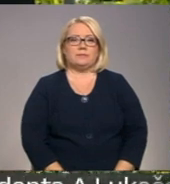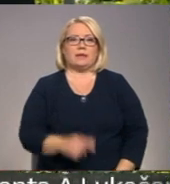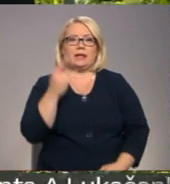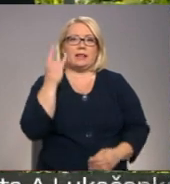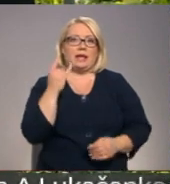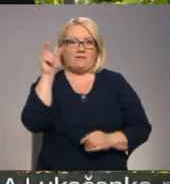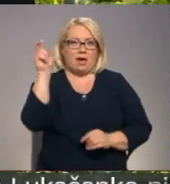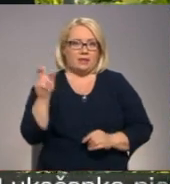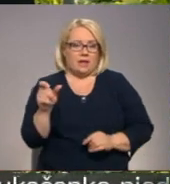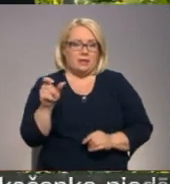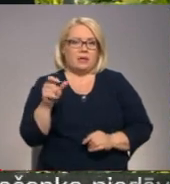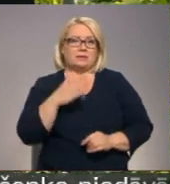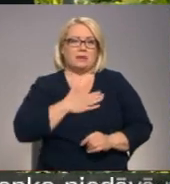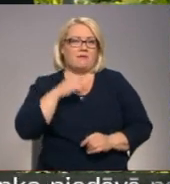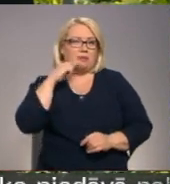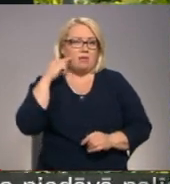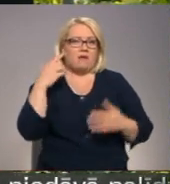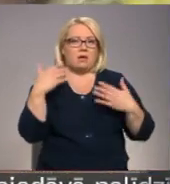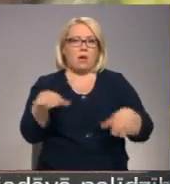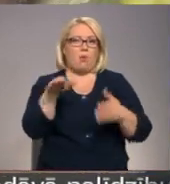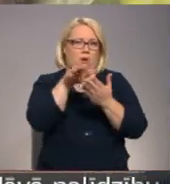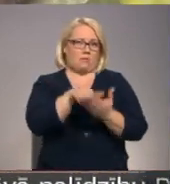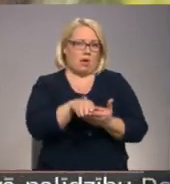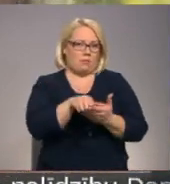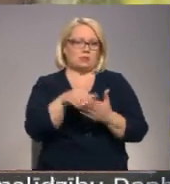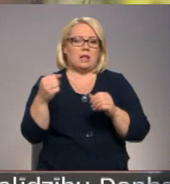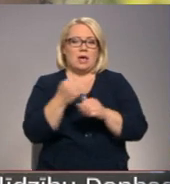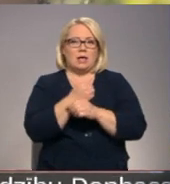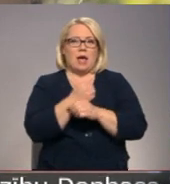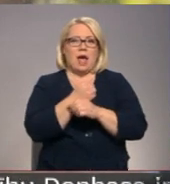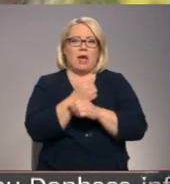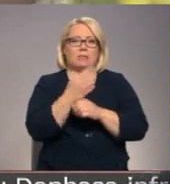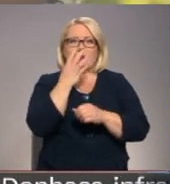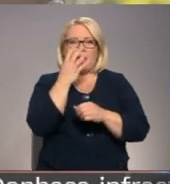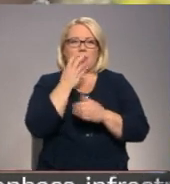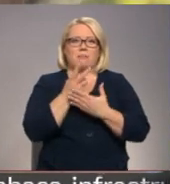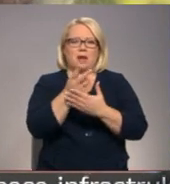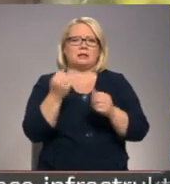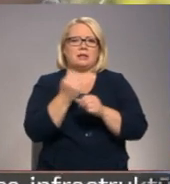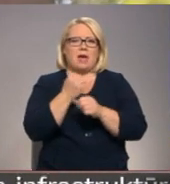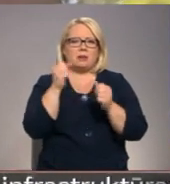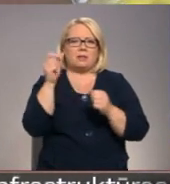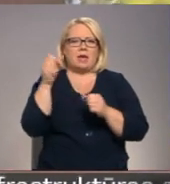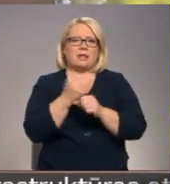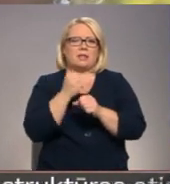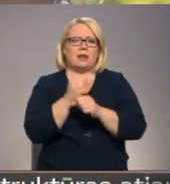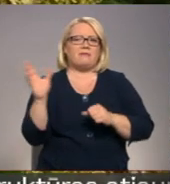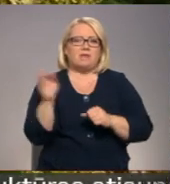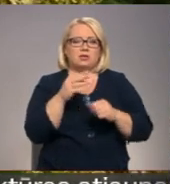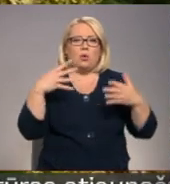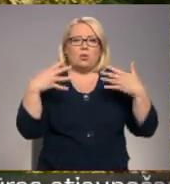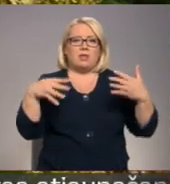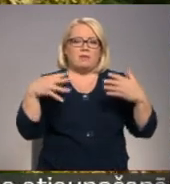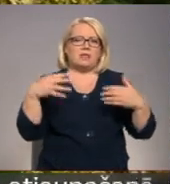Līvānieta Rita semeikau savu tēvu jau apglabājusi. Lai gan reanimācijas darbinieki darīja visu, lai palīdzētu, 90 gadus